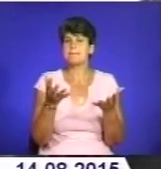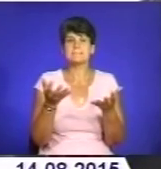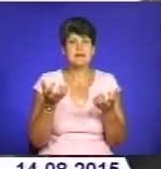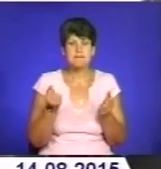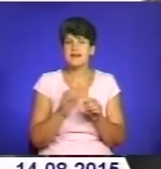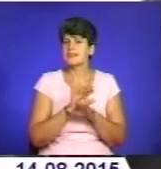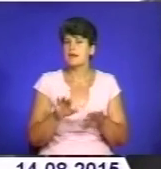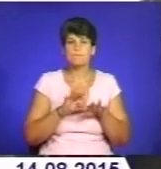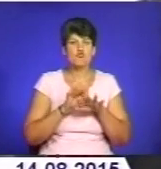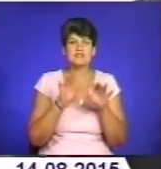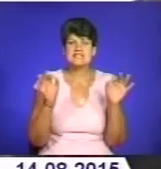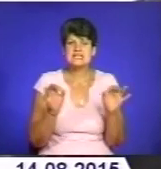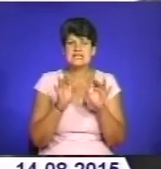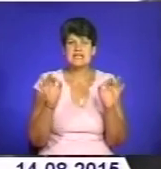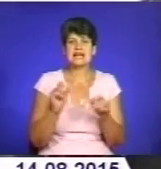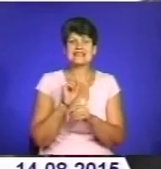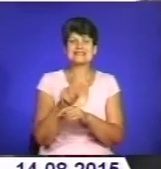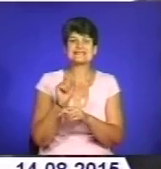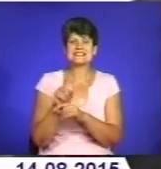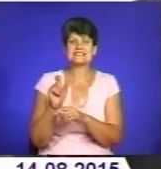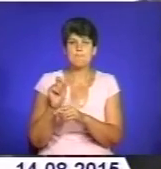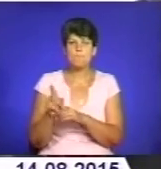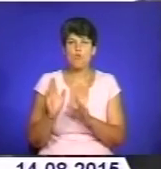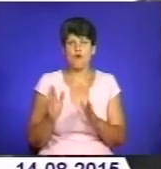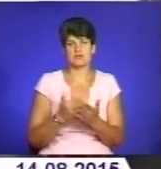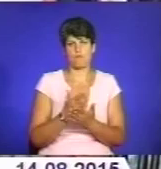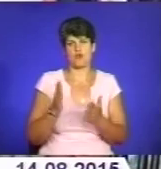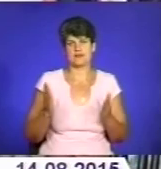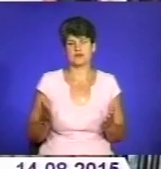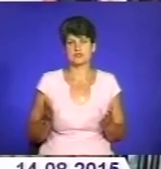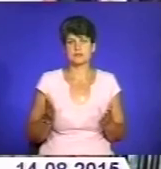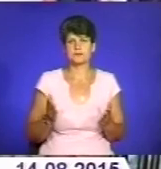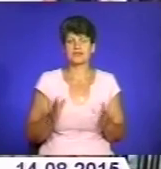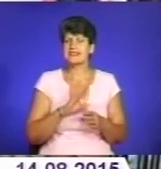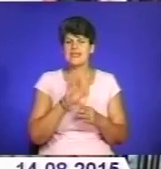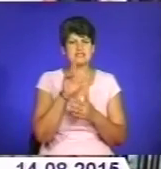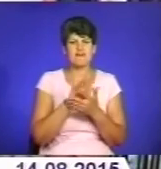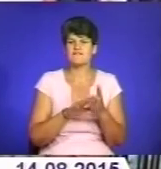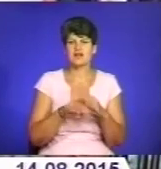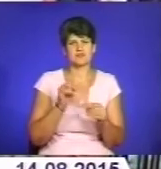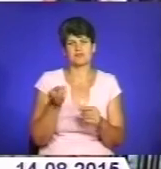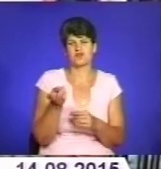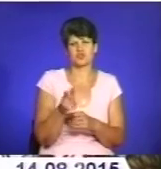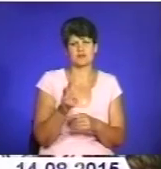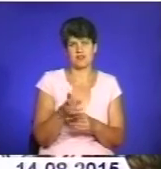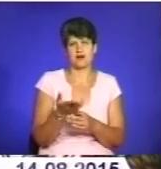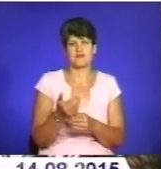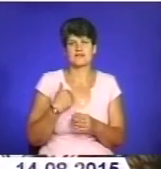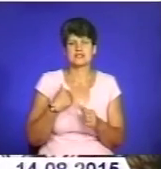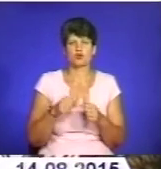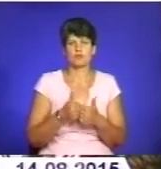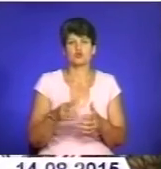здійснює ніяких замовлень, тим більше політичних. Не за вибаченням приходила до військомату вдова